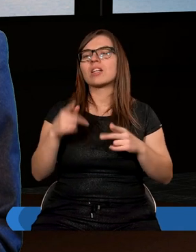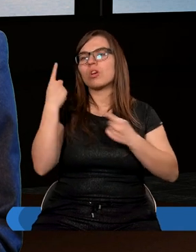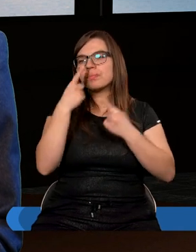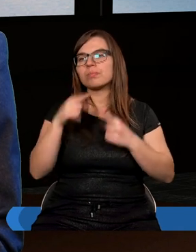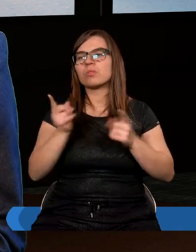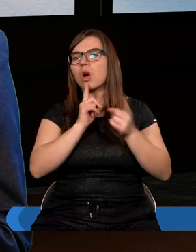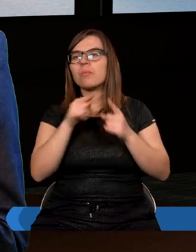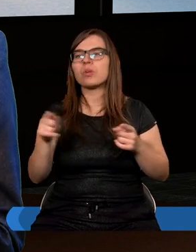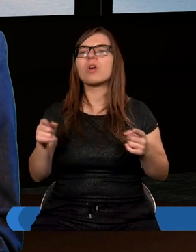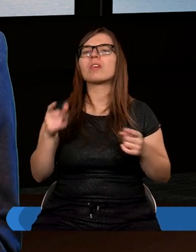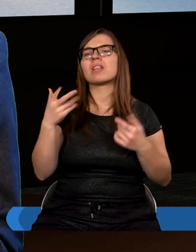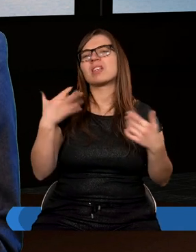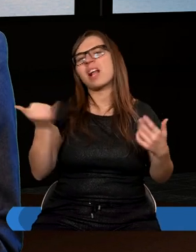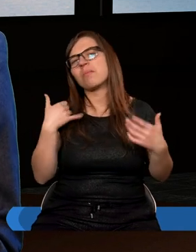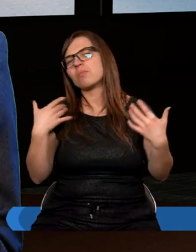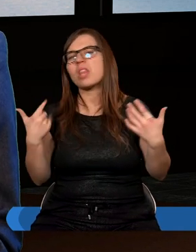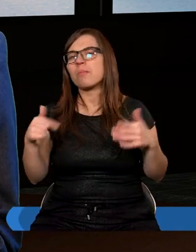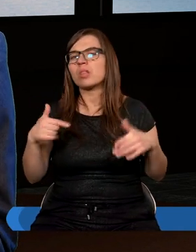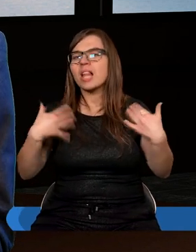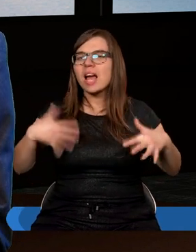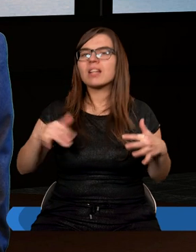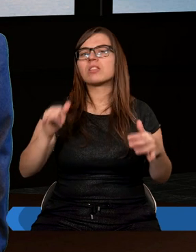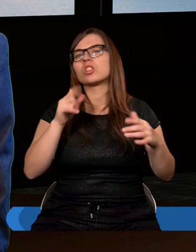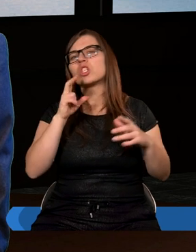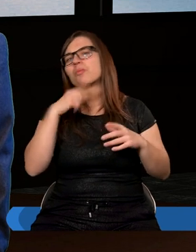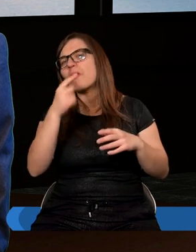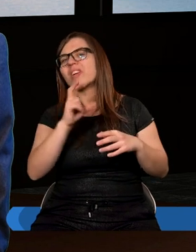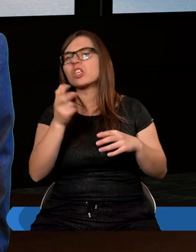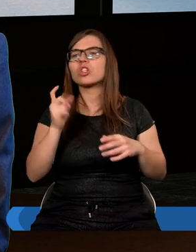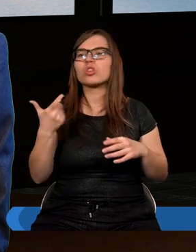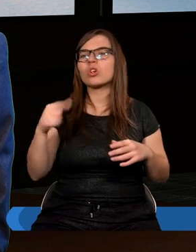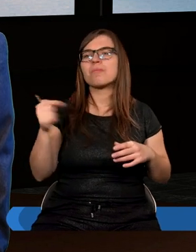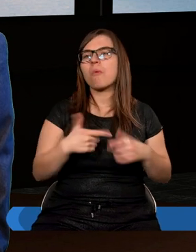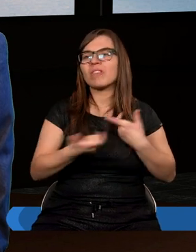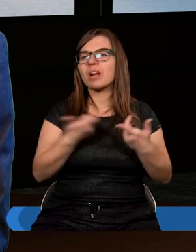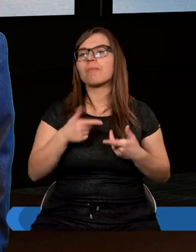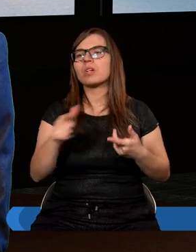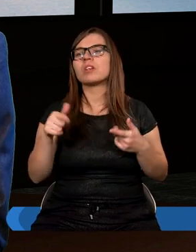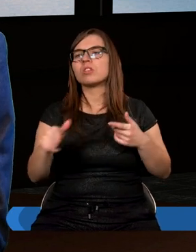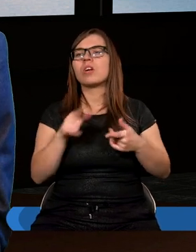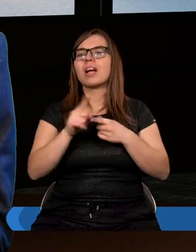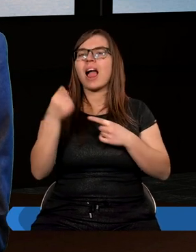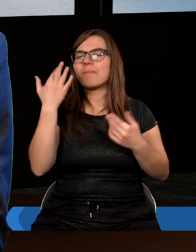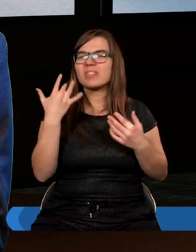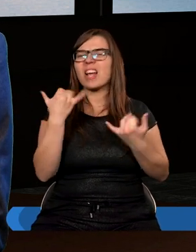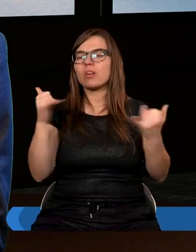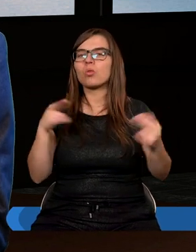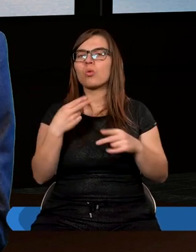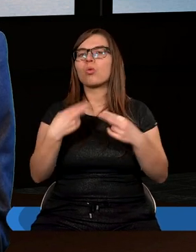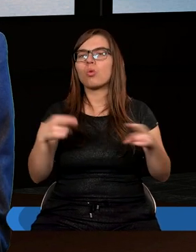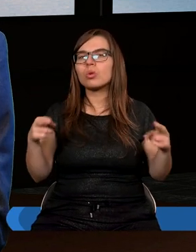tym, łatwiej mi było się podenerwować, powiedzieć coś, czego nie powinienem był. Więc to jest dla mnie jeden z takich wyruszników.